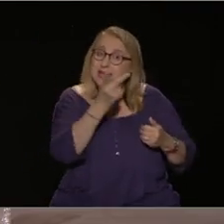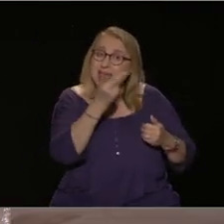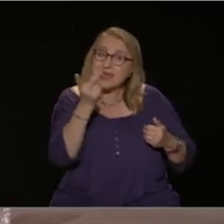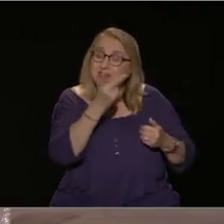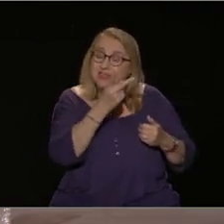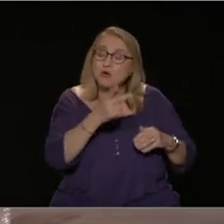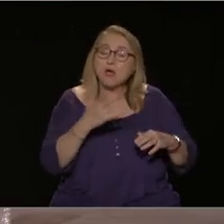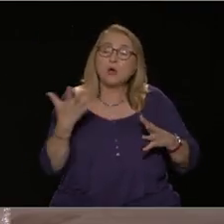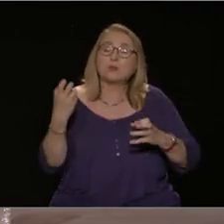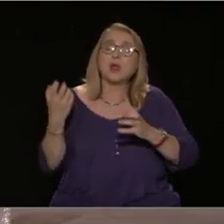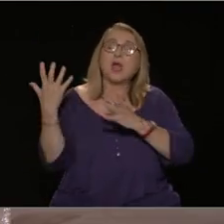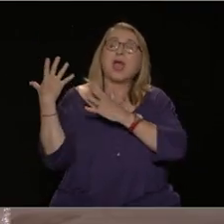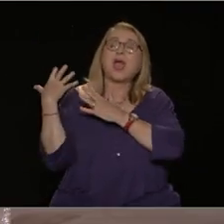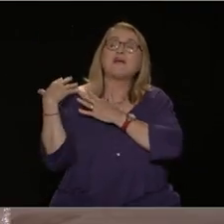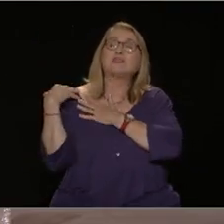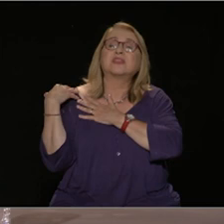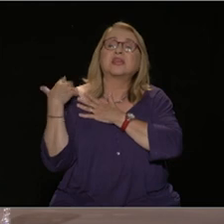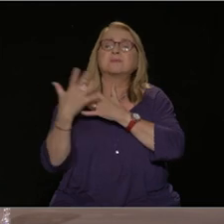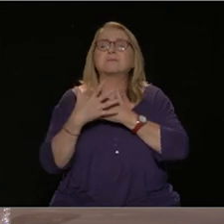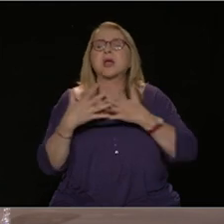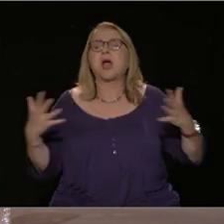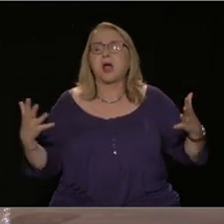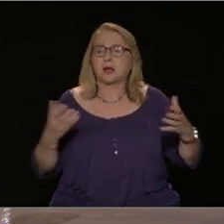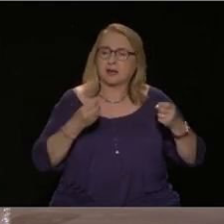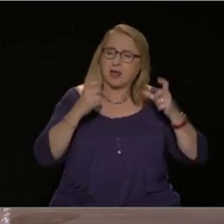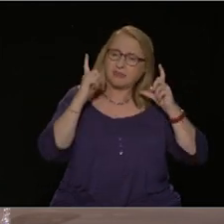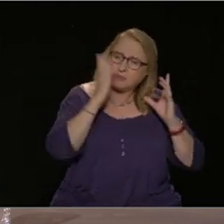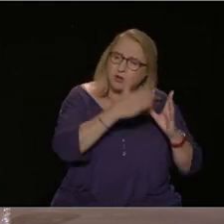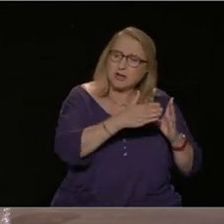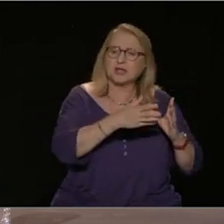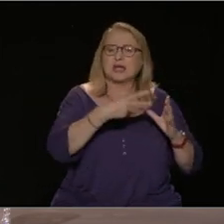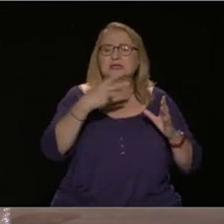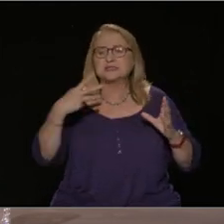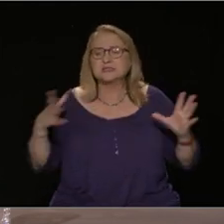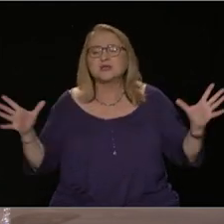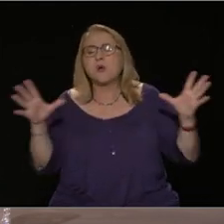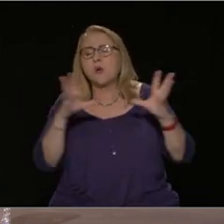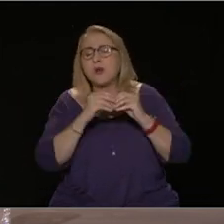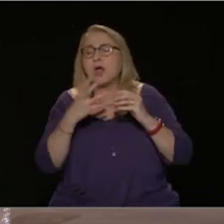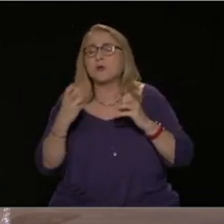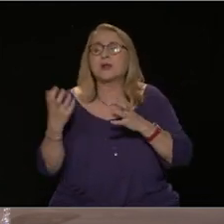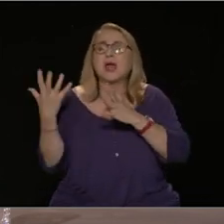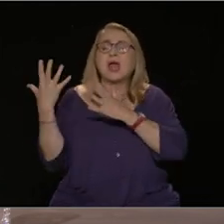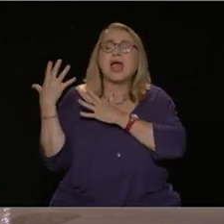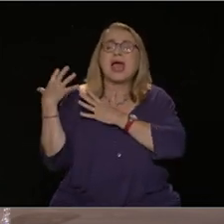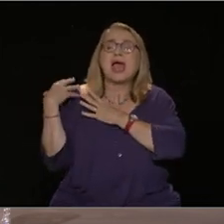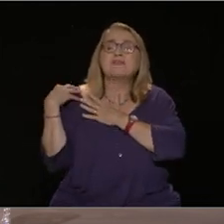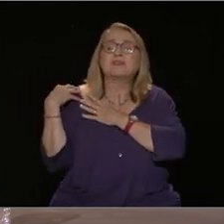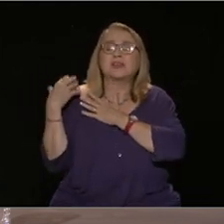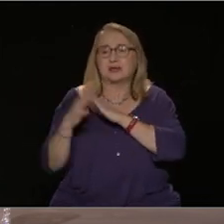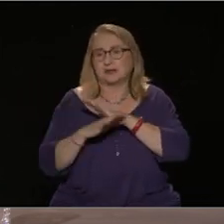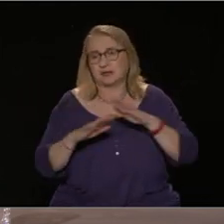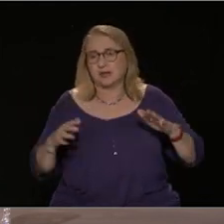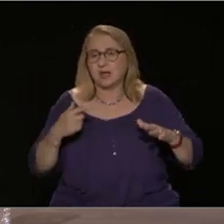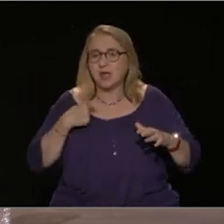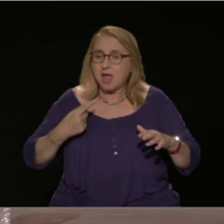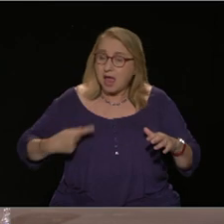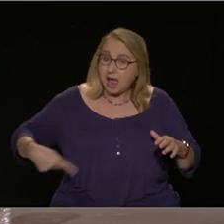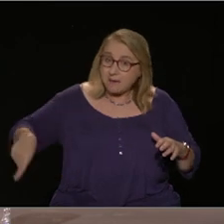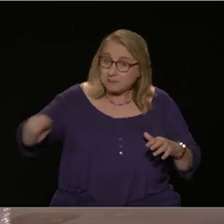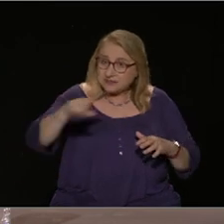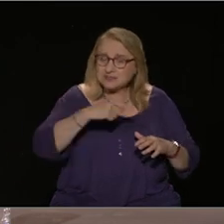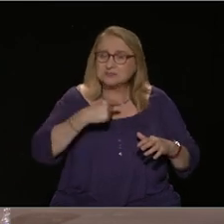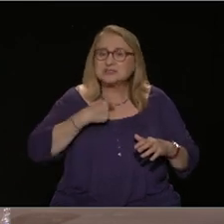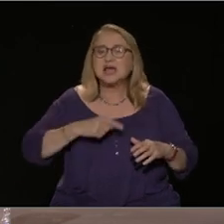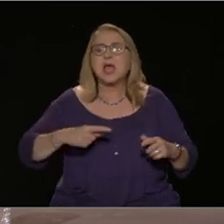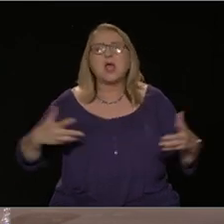παλέψουν πρώτα απ' όλα από τη δική μας πλευρά, μέσα στη δική μας χώρα με την ανάπτυξη ενός μαζικού αντιπολεμικού κινήματος για να